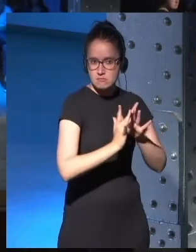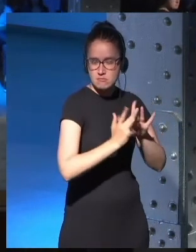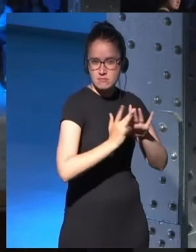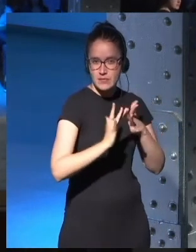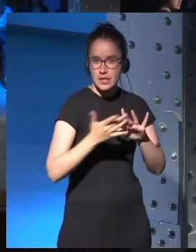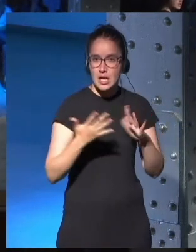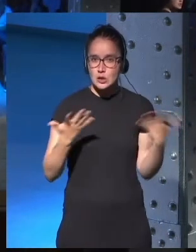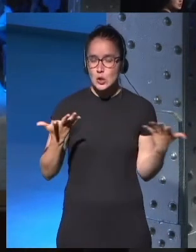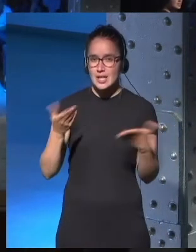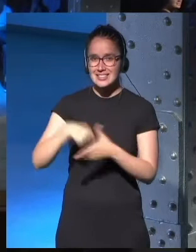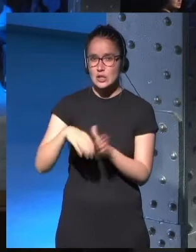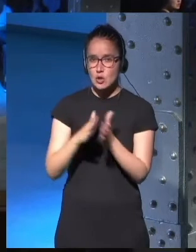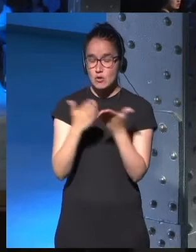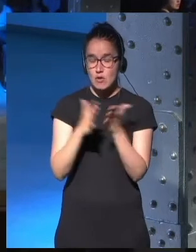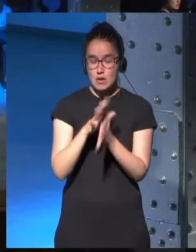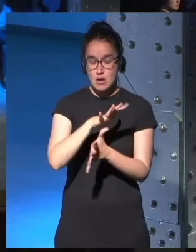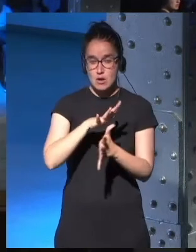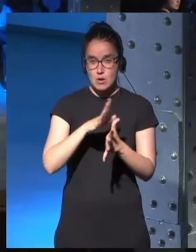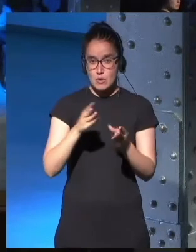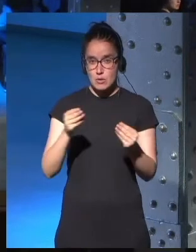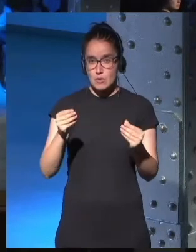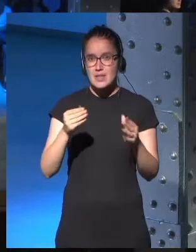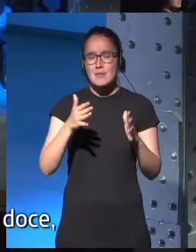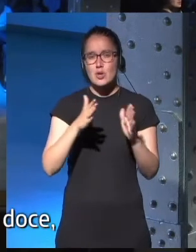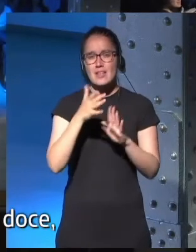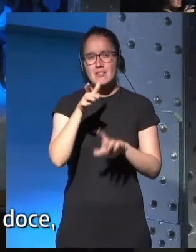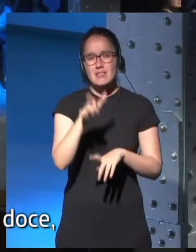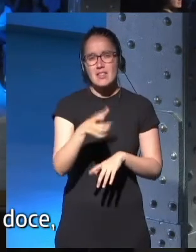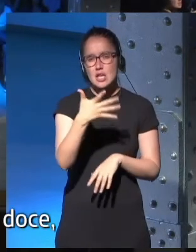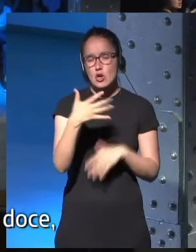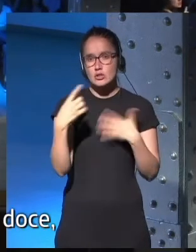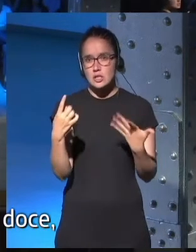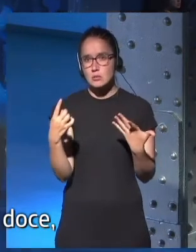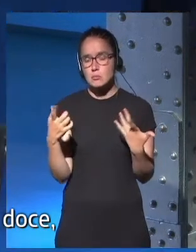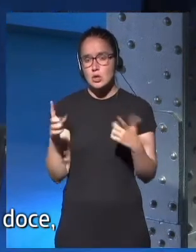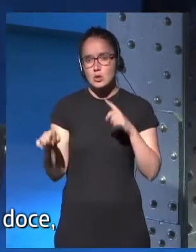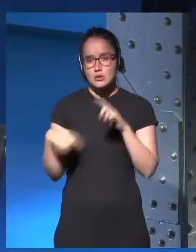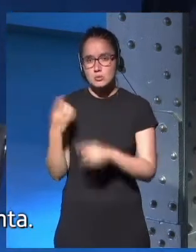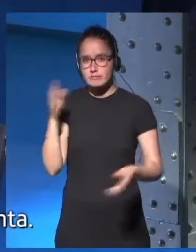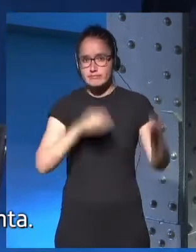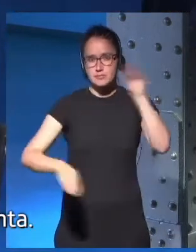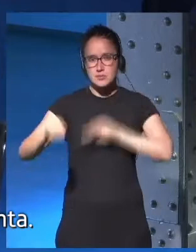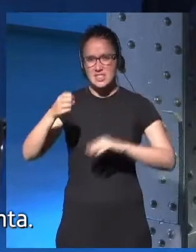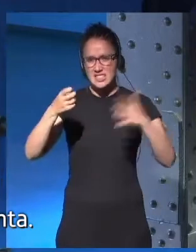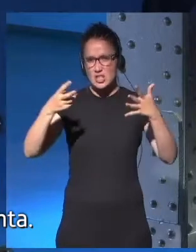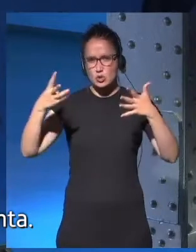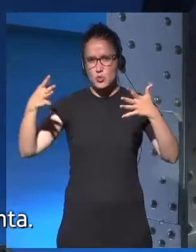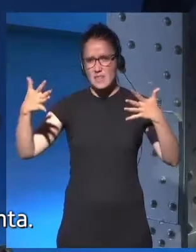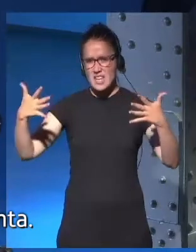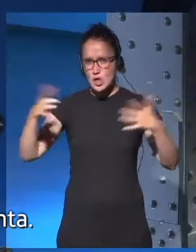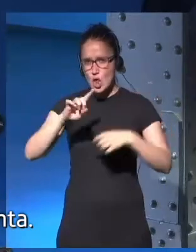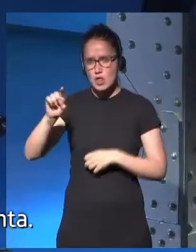créé deux, trois, quatre, cinq, six. Et j'ai trouvé ça très amusant pour moi. Et donc après, j'en ai créé sept, huit, neuf, dix, onze, douze, treize, quatorze,